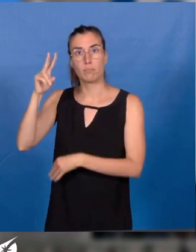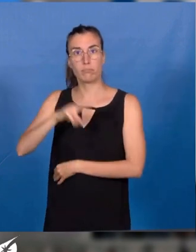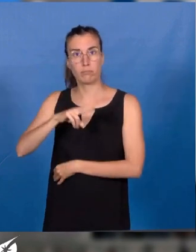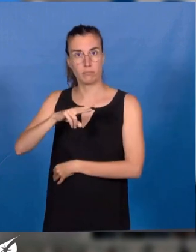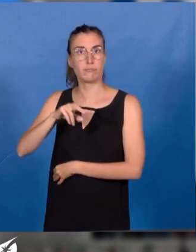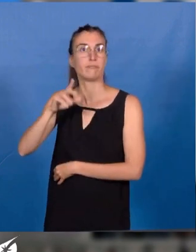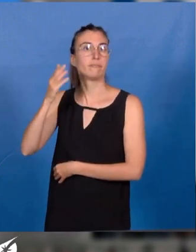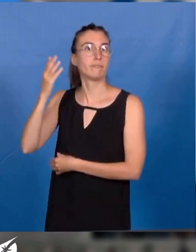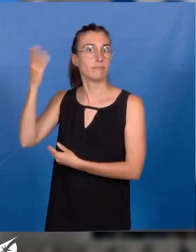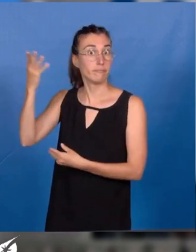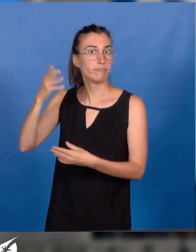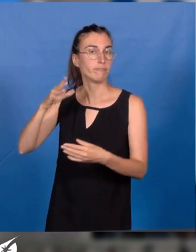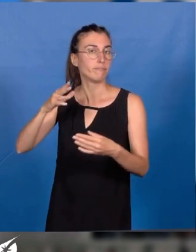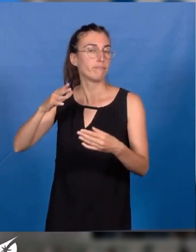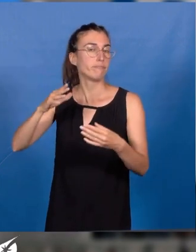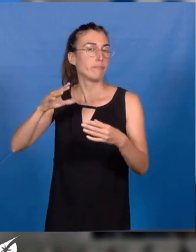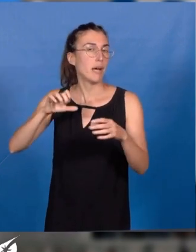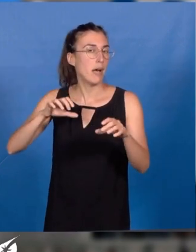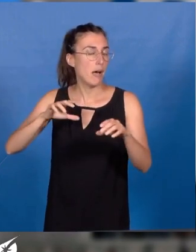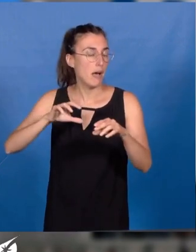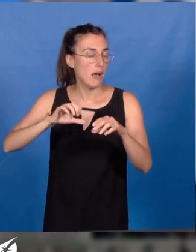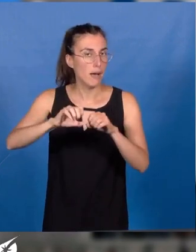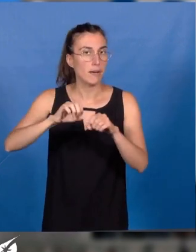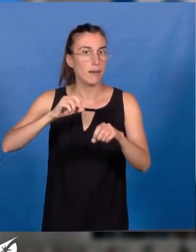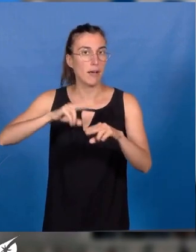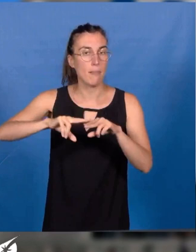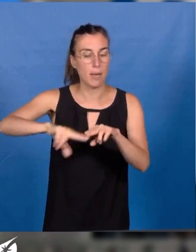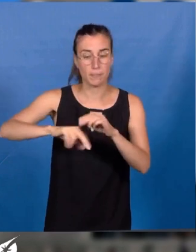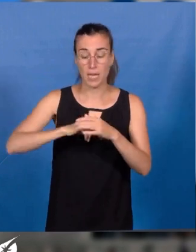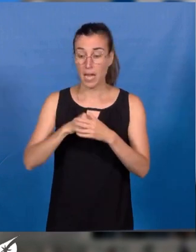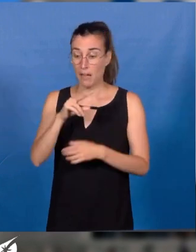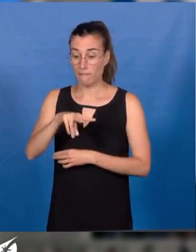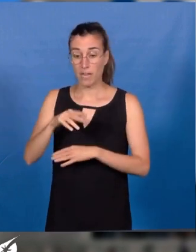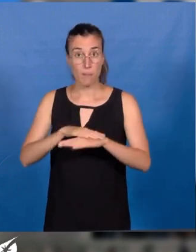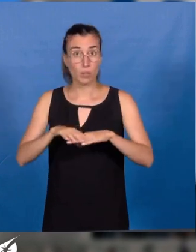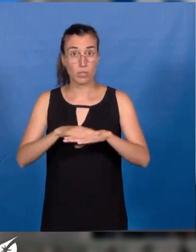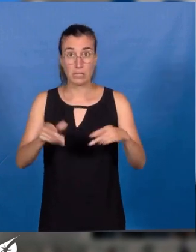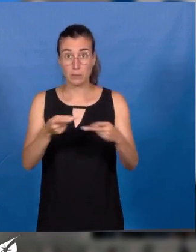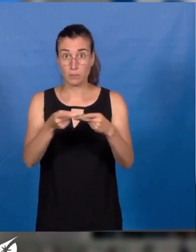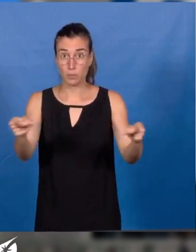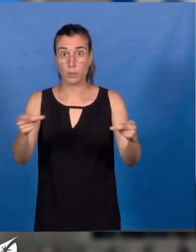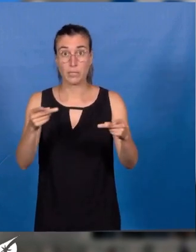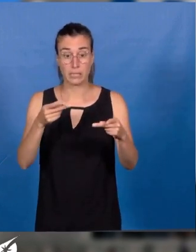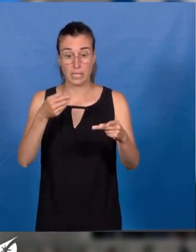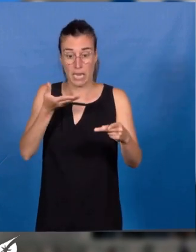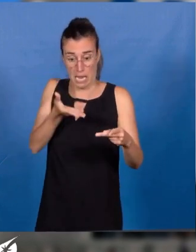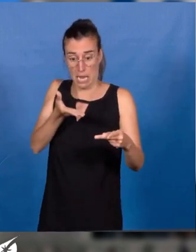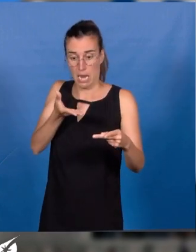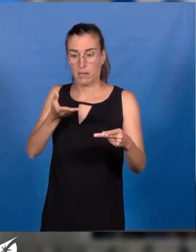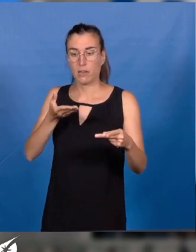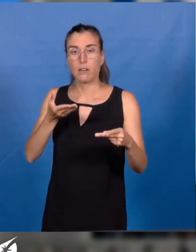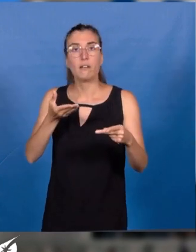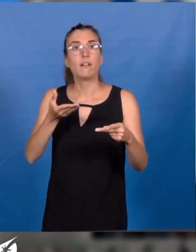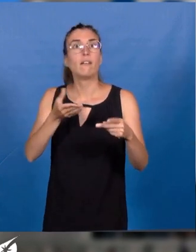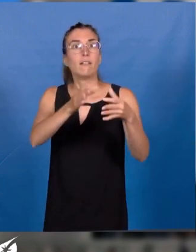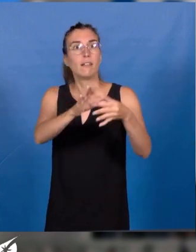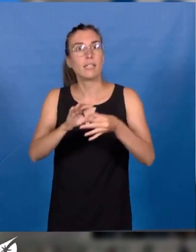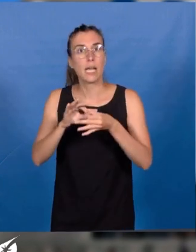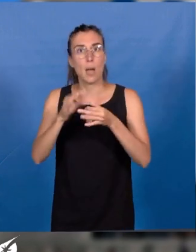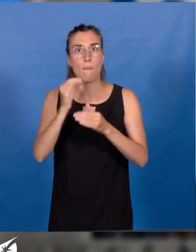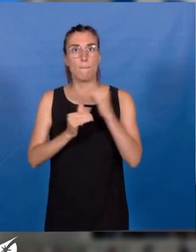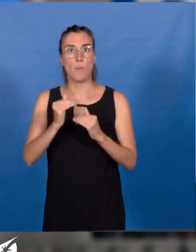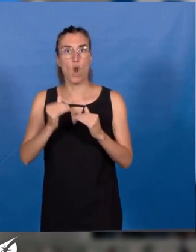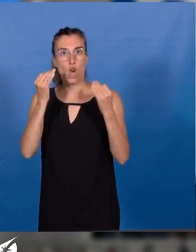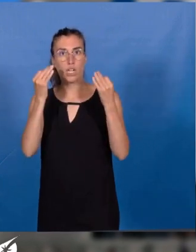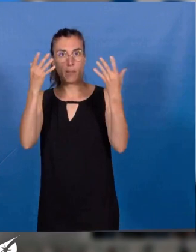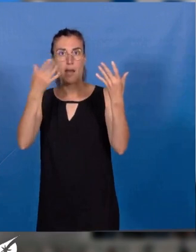santé doit orienter nos choix, car ils ont un impact sur notre santé. Par exemple, via notre plan climat, ça a été dit, nous nous engageons à améliorer la